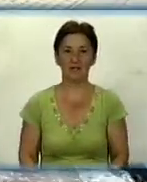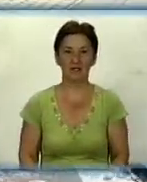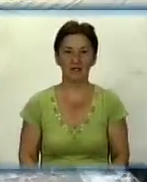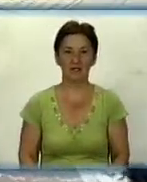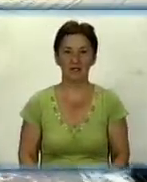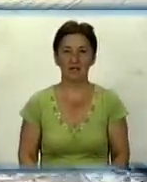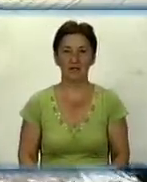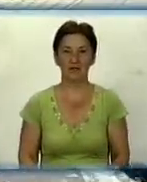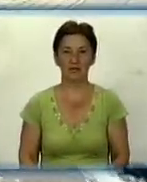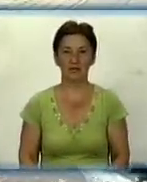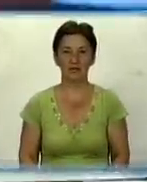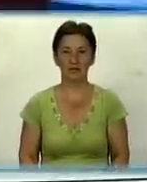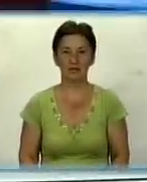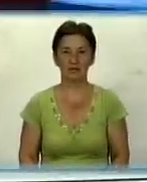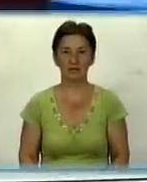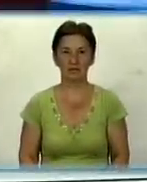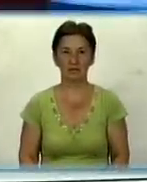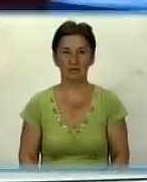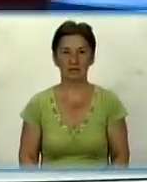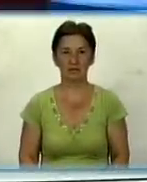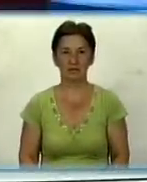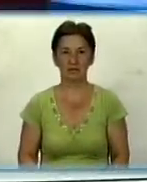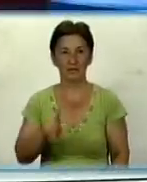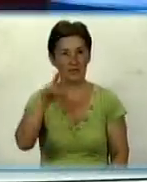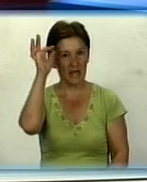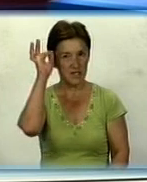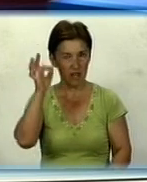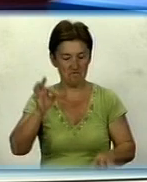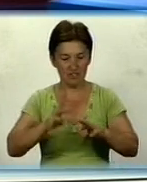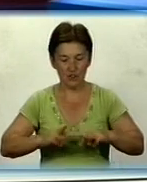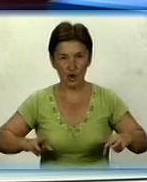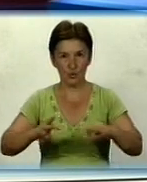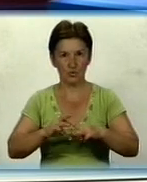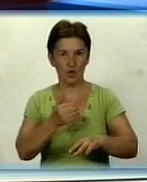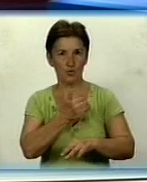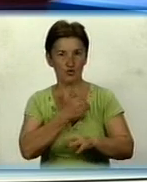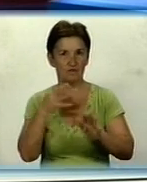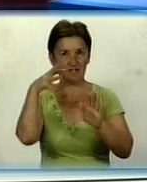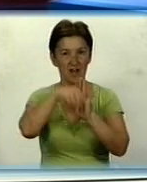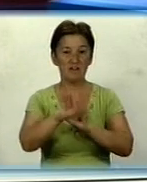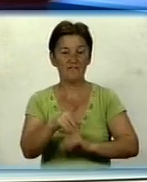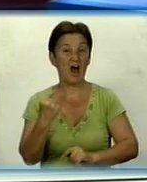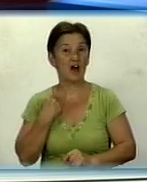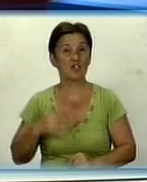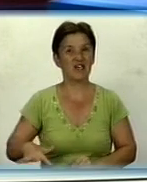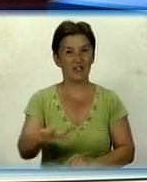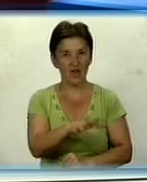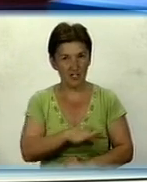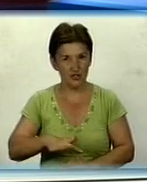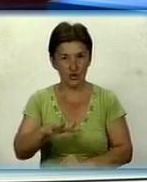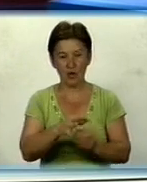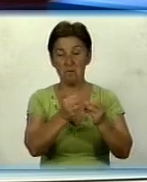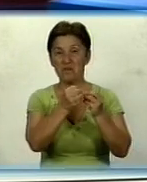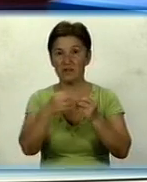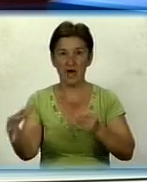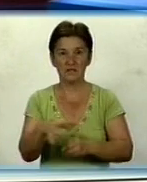Анатолій Васистий. День за днем. Німецький уряд планує вкласти в Кіровоградщину 15 мільйонів гривень. Сьогодні обладажміністрація,